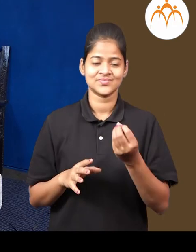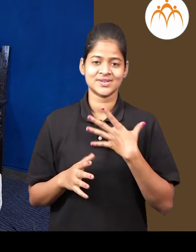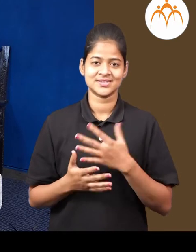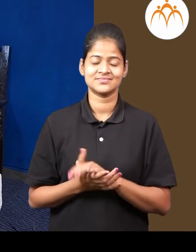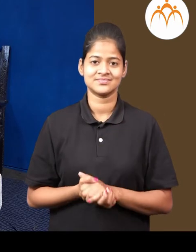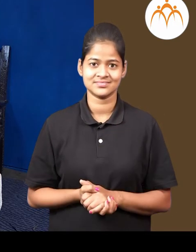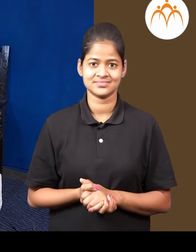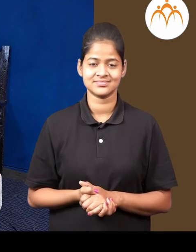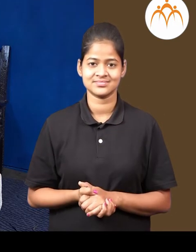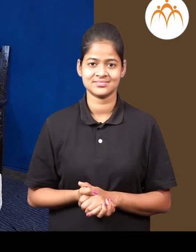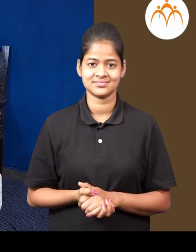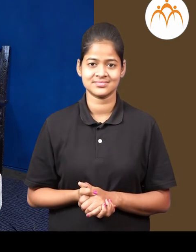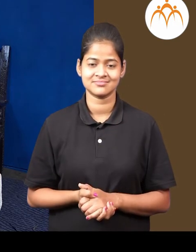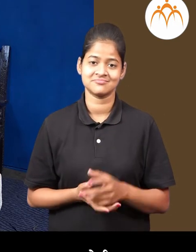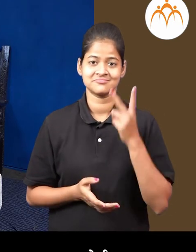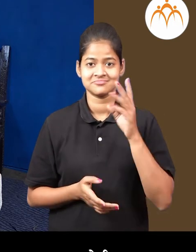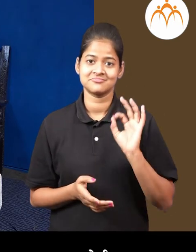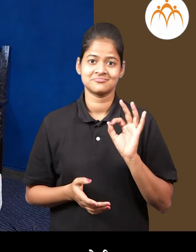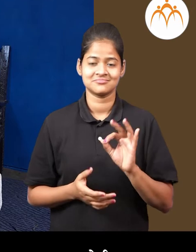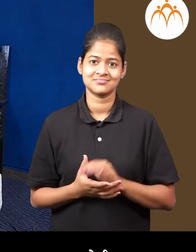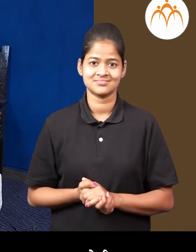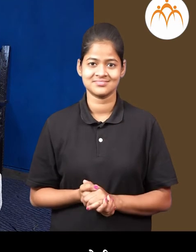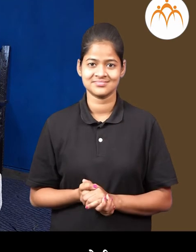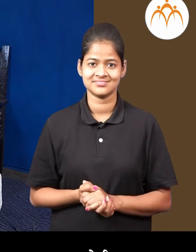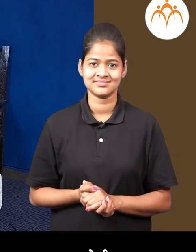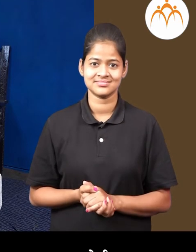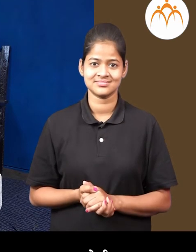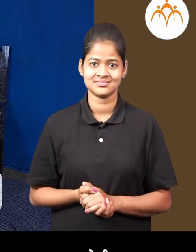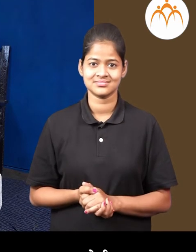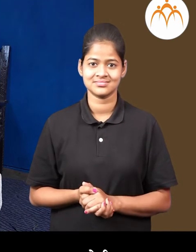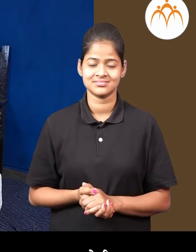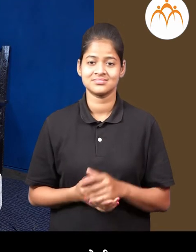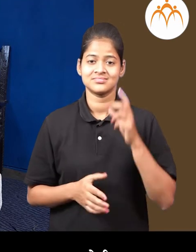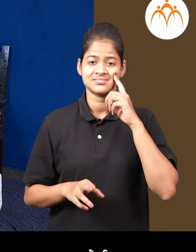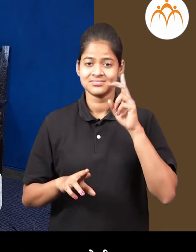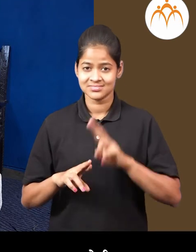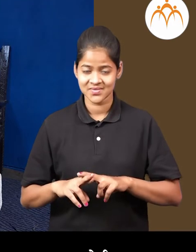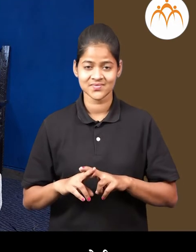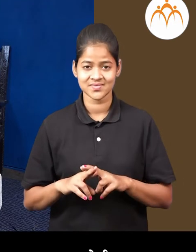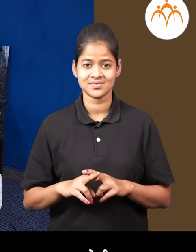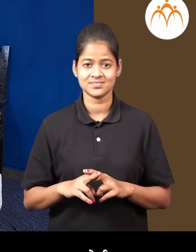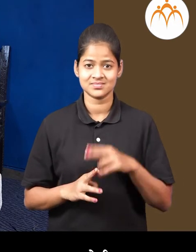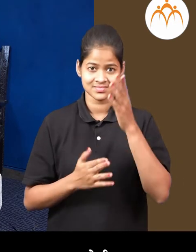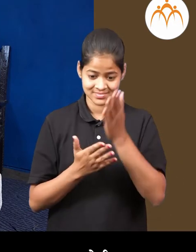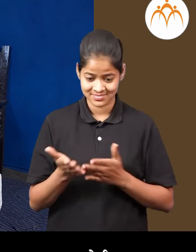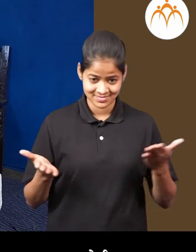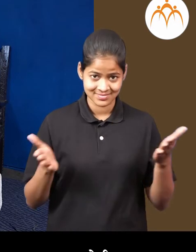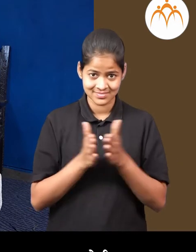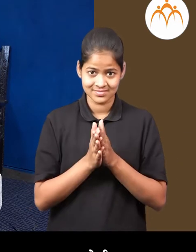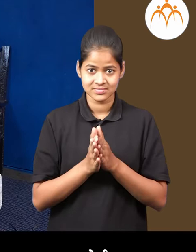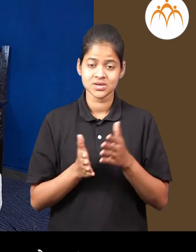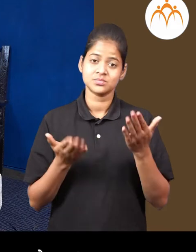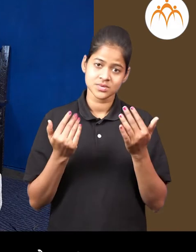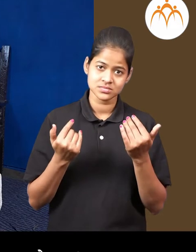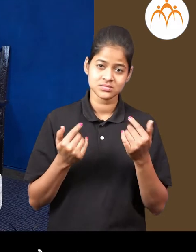बहु आ मस्त पण हे समझा इथुन दुमडला मध्यावर तर छुई